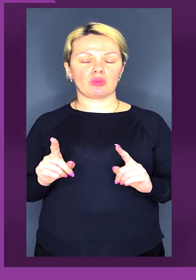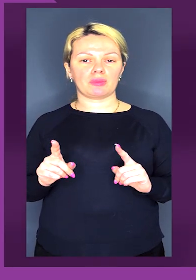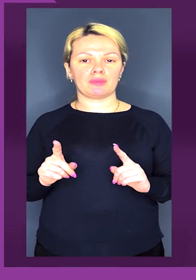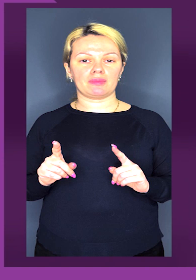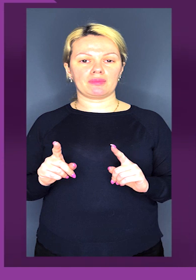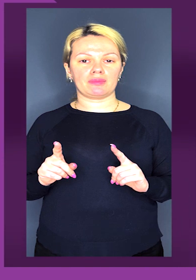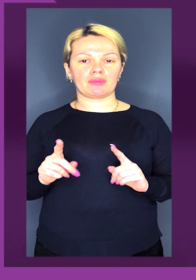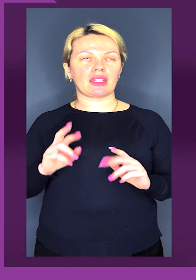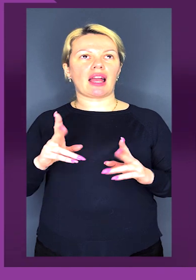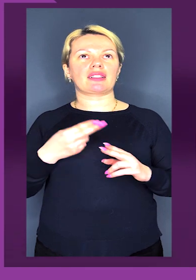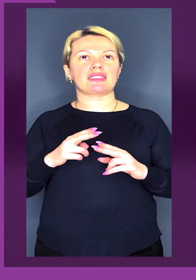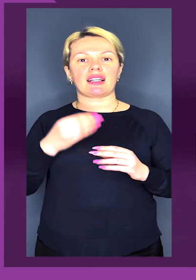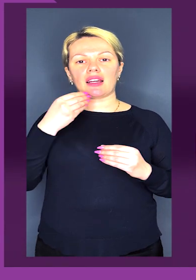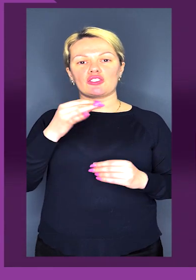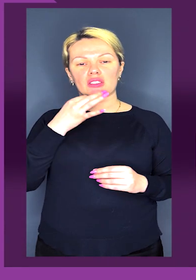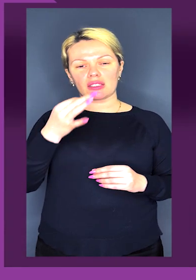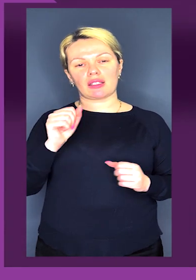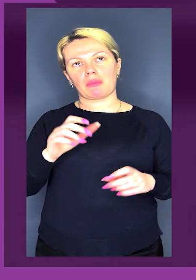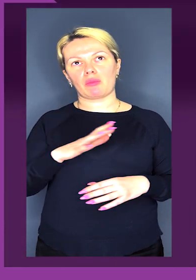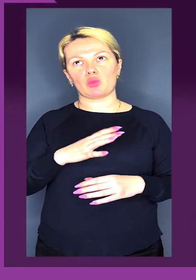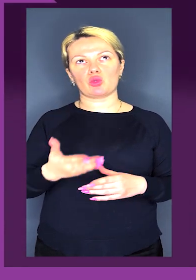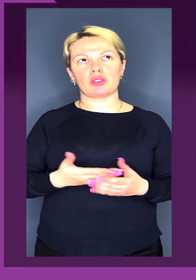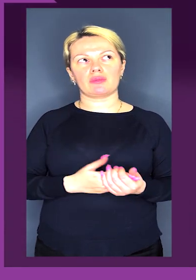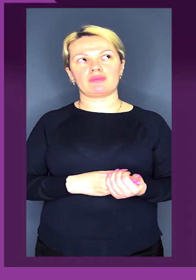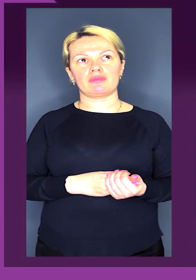як це краще сказати, і, мабуть,